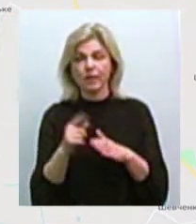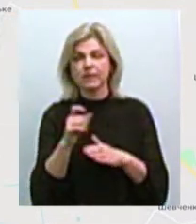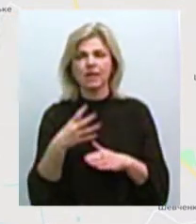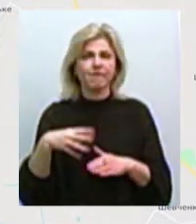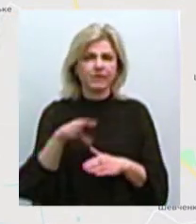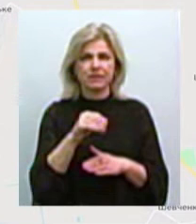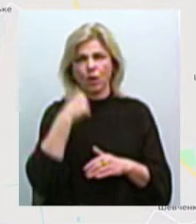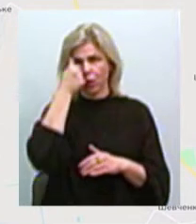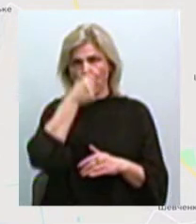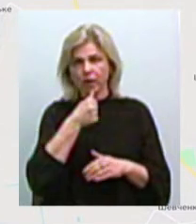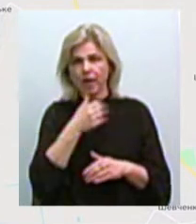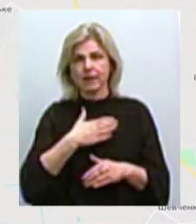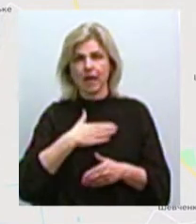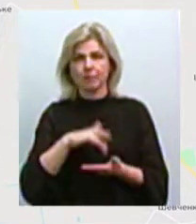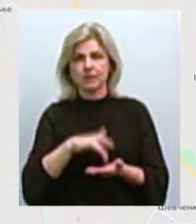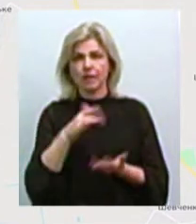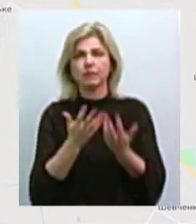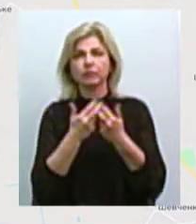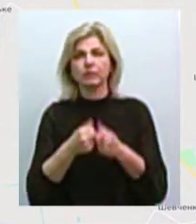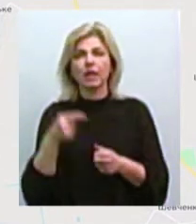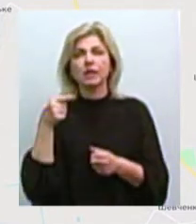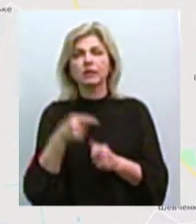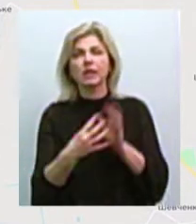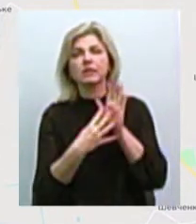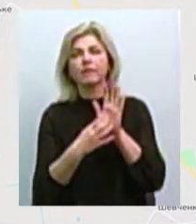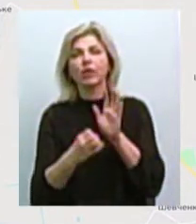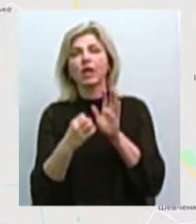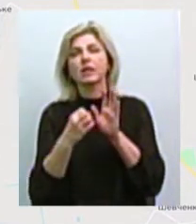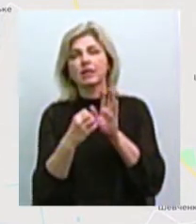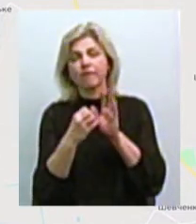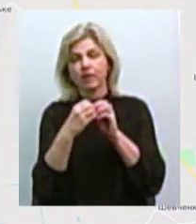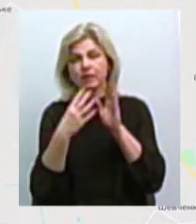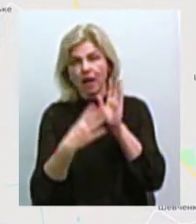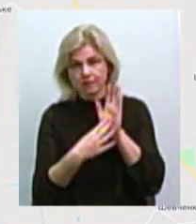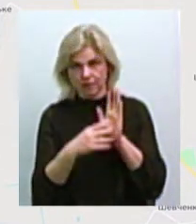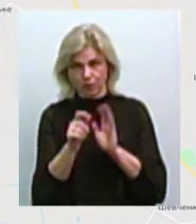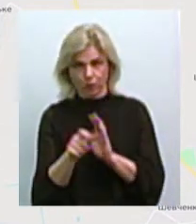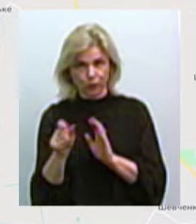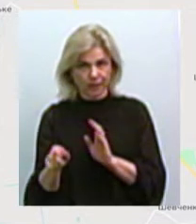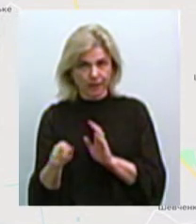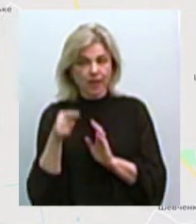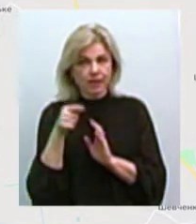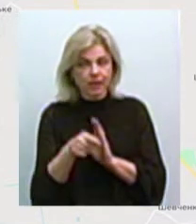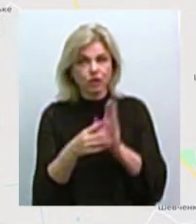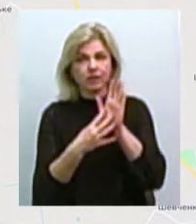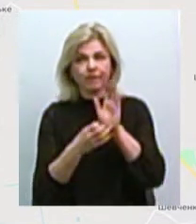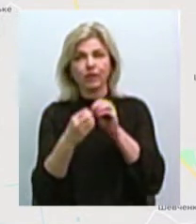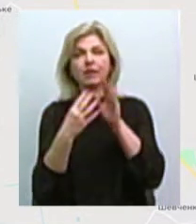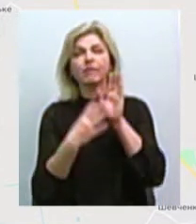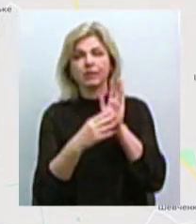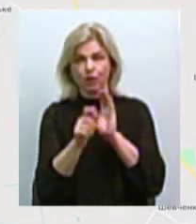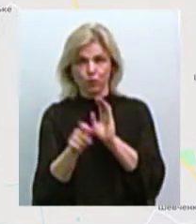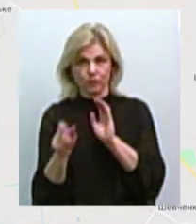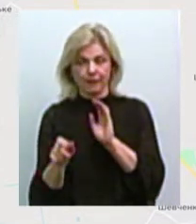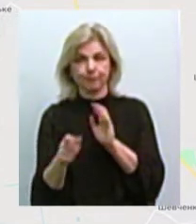центрі інтеграції нарахується 1919 осіб. Чому? Тому що це кількість осіб вже